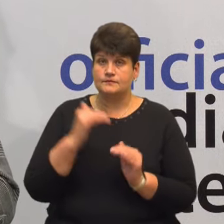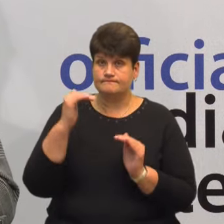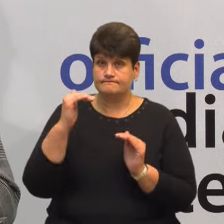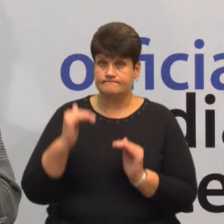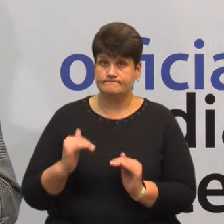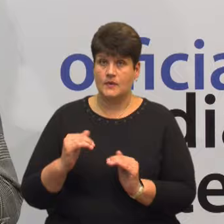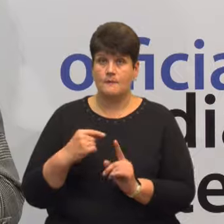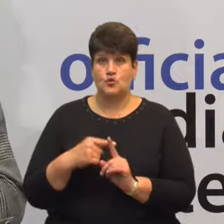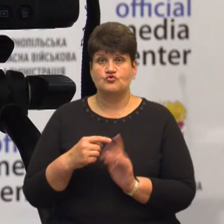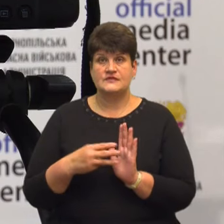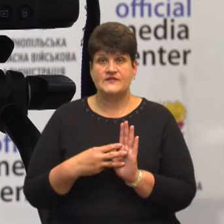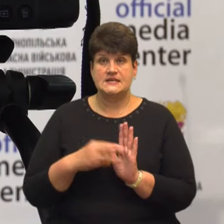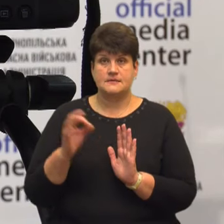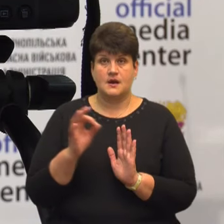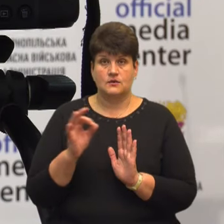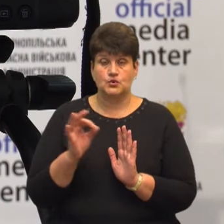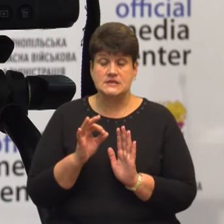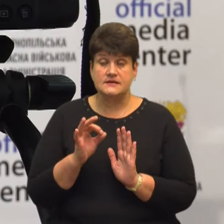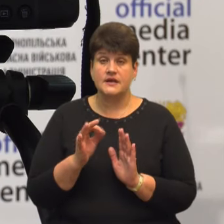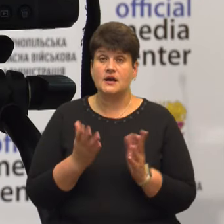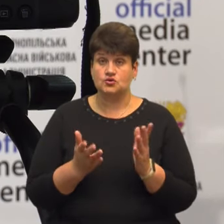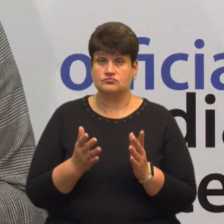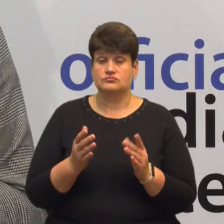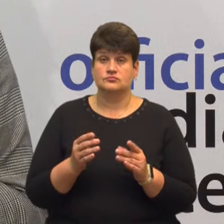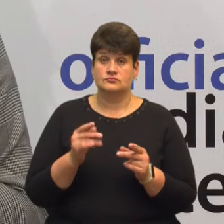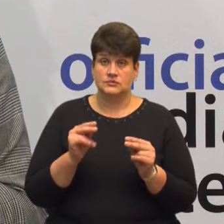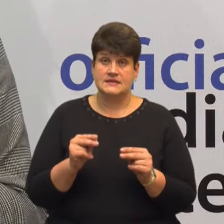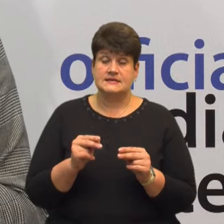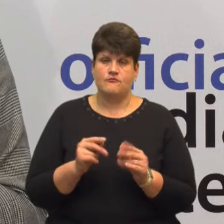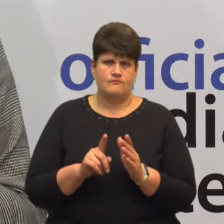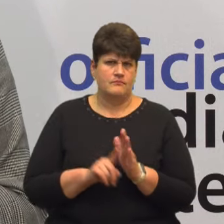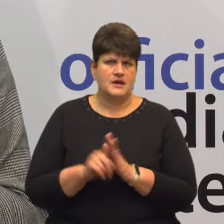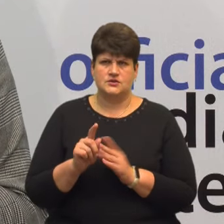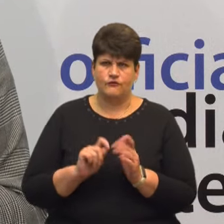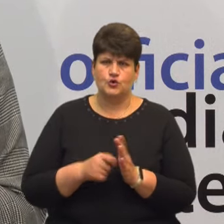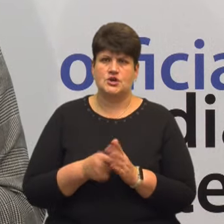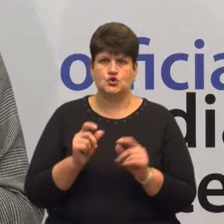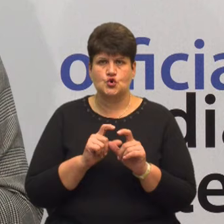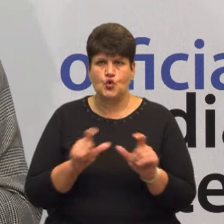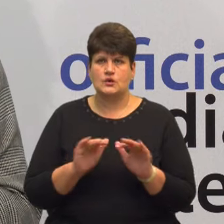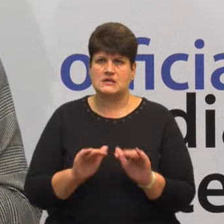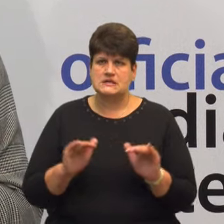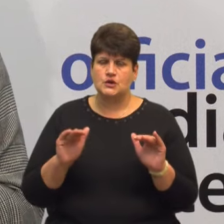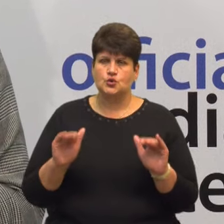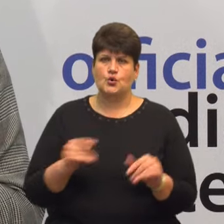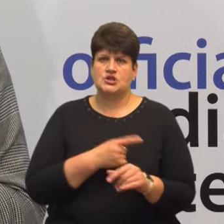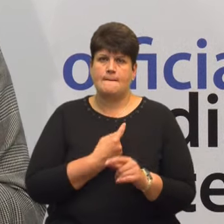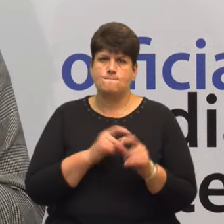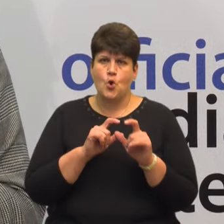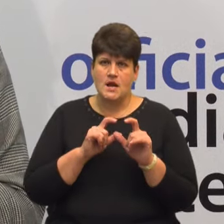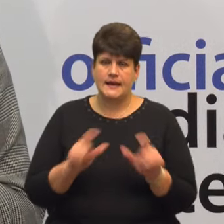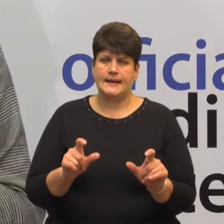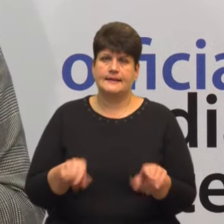чим плюс 8 градусів цей. Насамперед, включаються об'єкти соціальної сфери. і школи, садочки, поліклініки, а